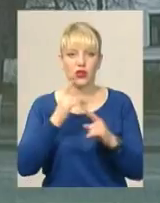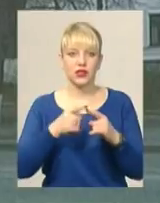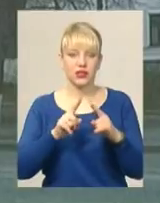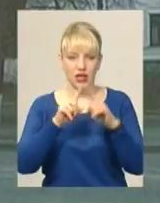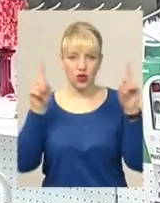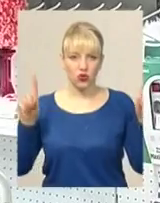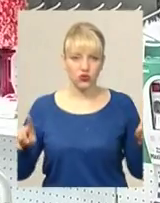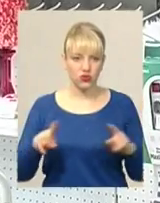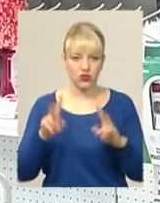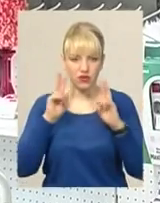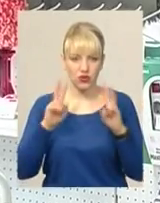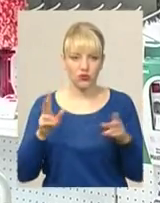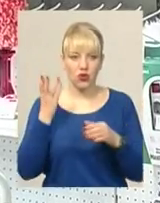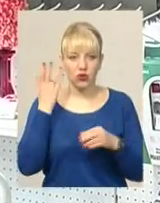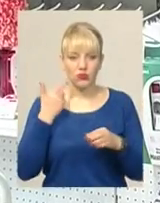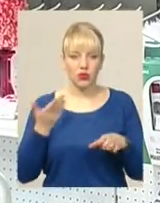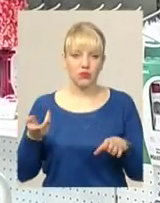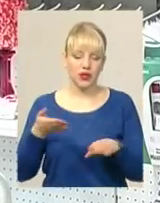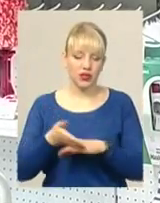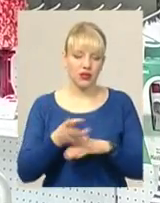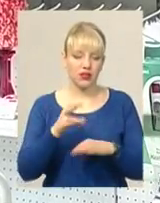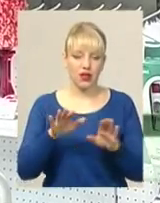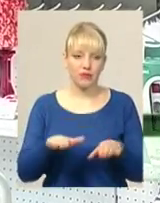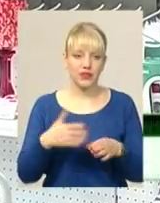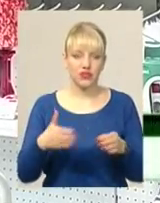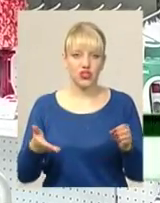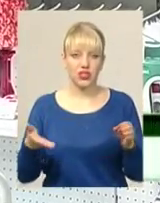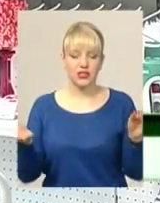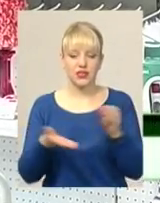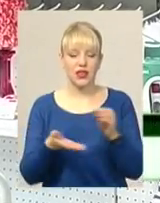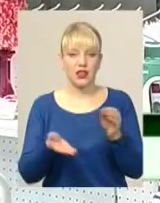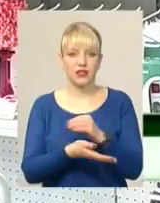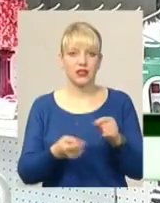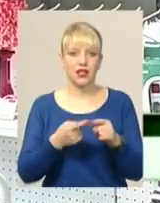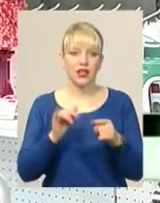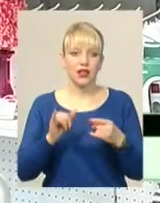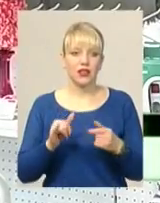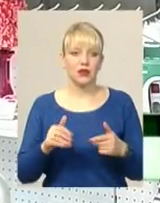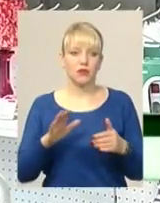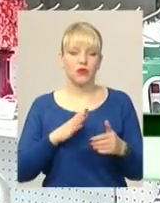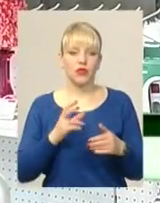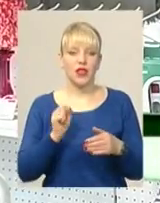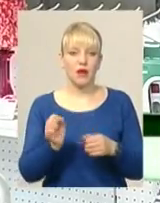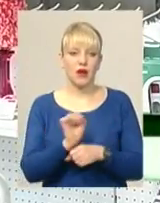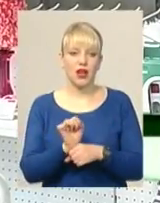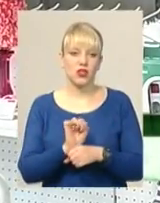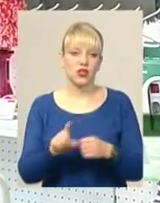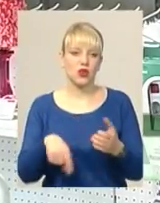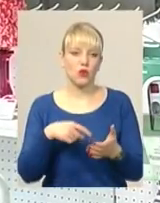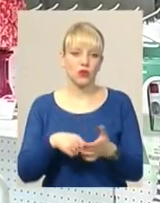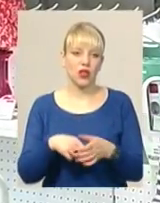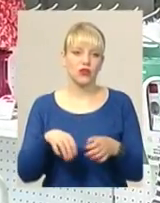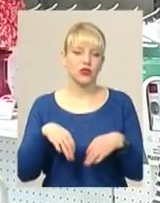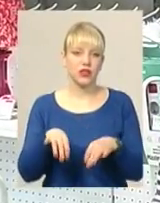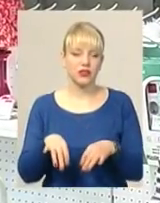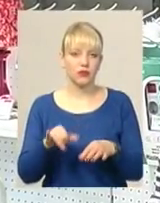невідома. Коли ми під'їхали на місце, він вже був зрізаний, лежав в машині міського комунального транспорту, якого саме ми не знаємо.